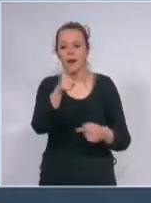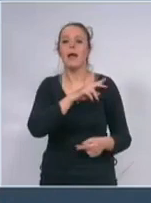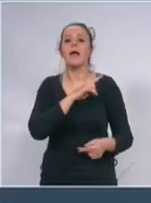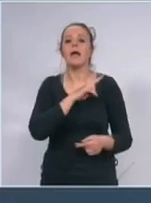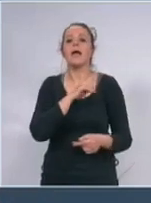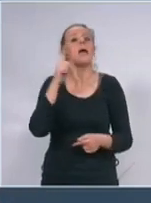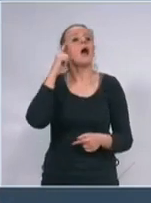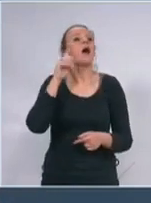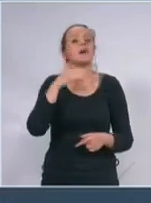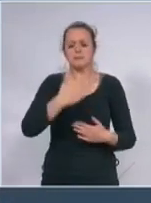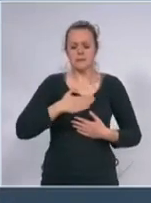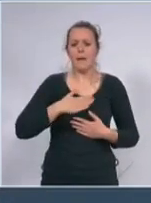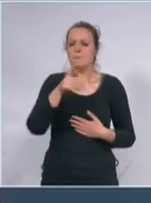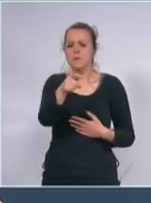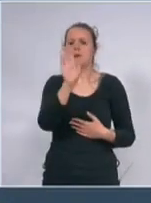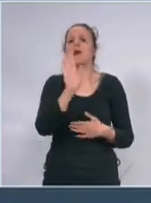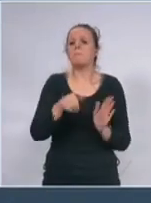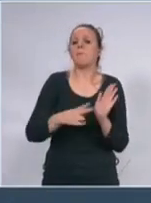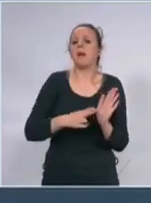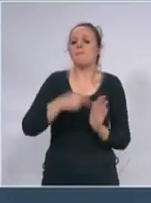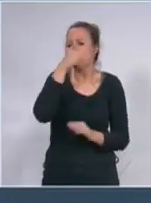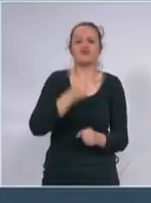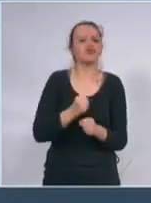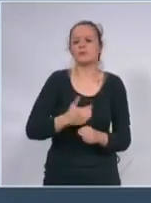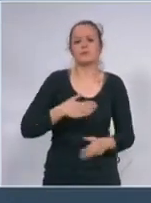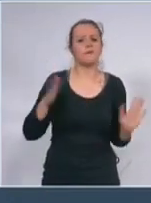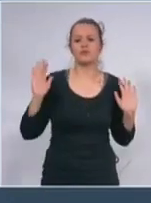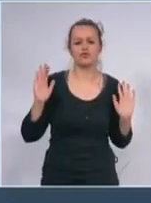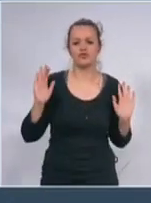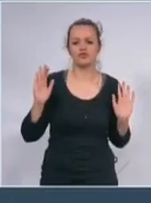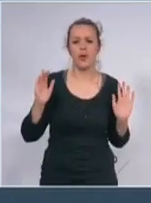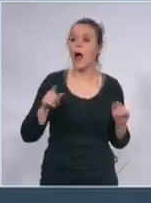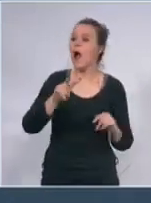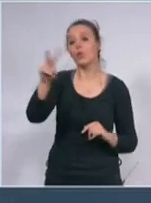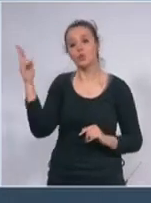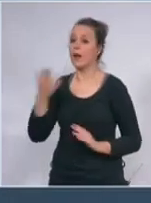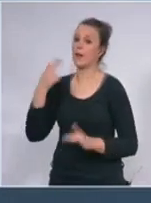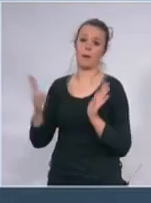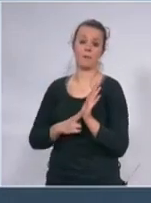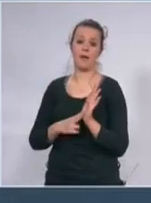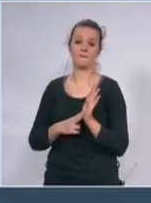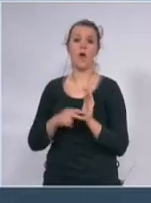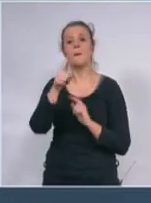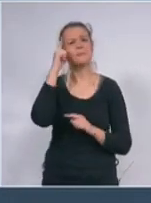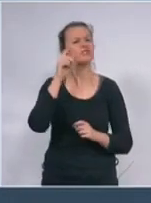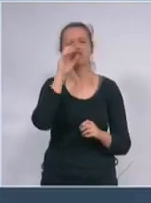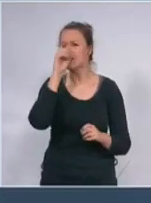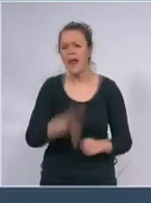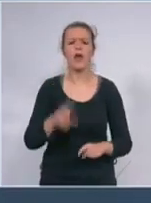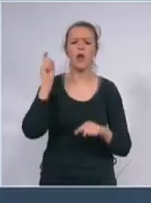da sigrate tuđim životima zato vas molim nemojte da vam je najstrašnije na svetu da ostanete kod svoje kuće